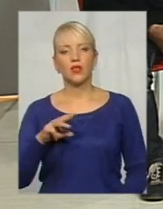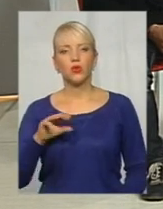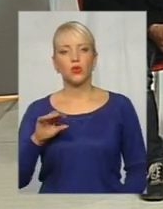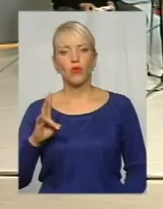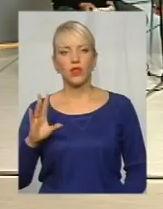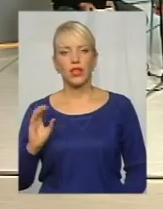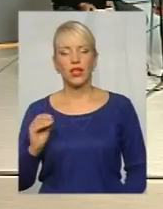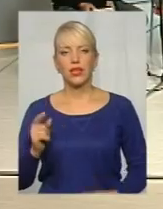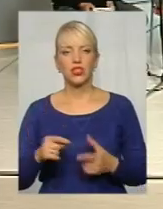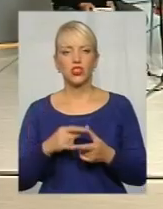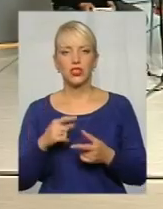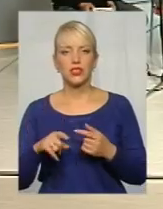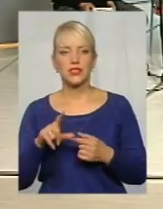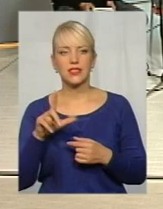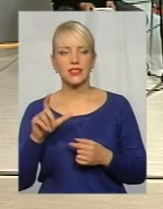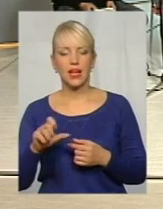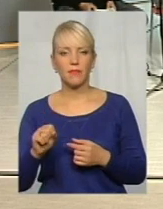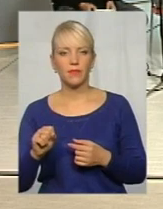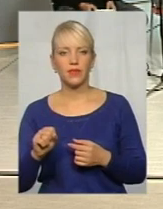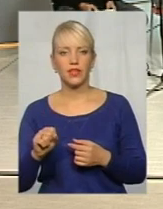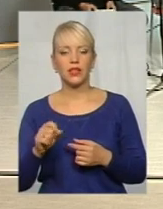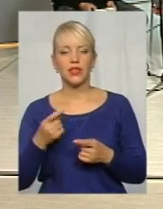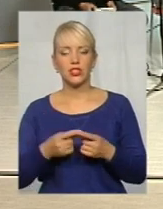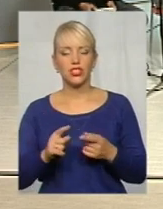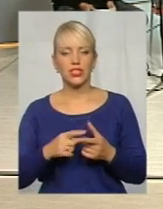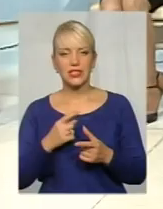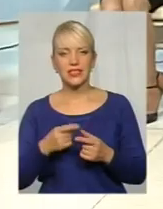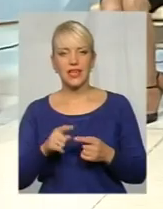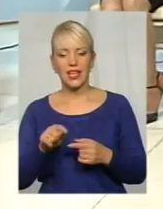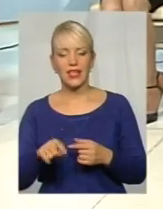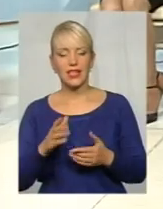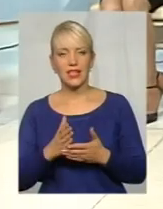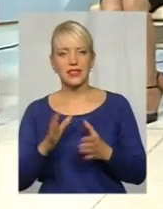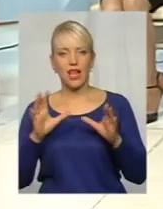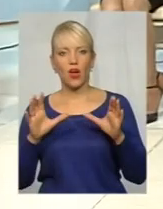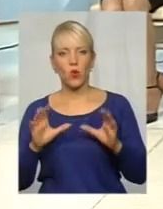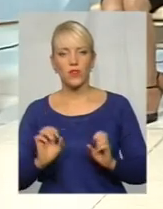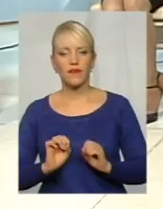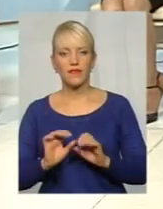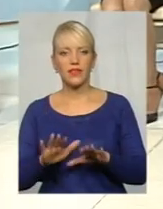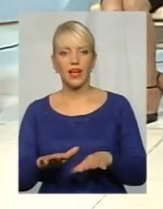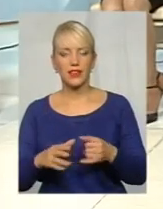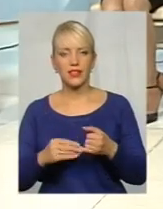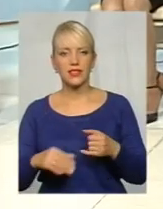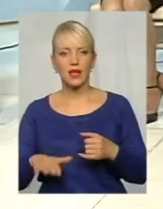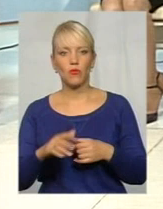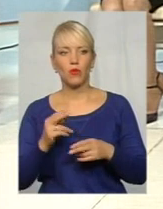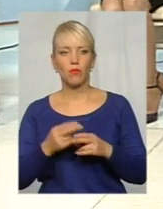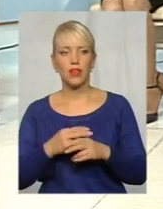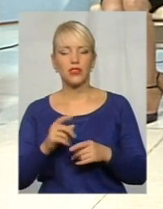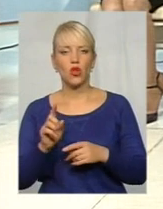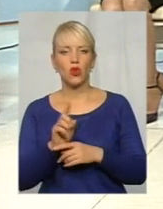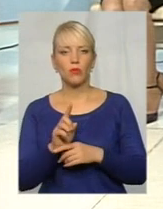це законно віддати землю без отієї нормативно